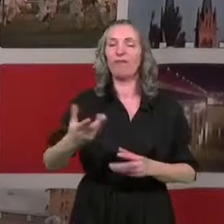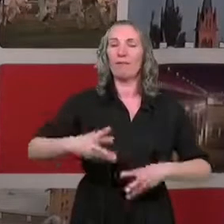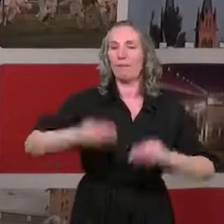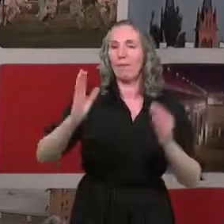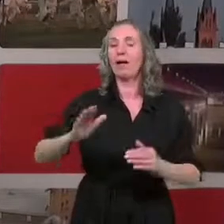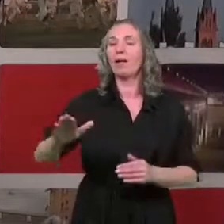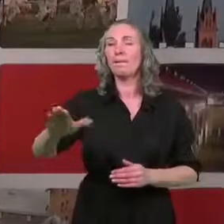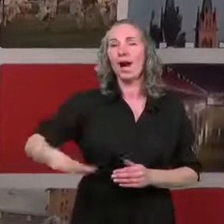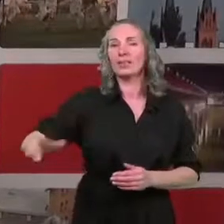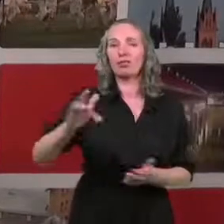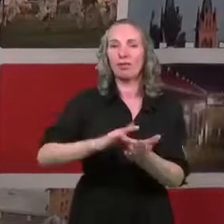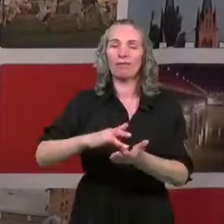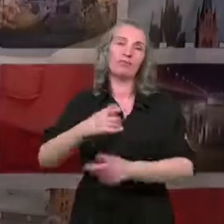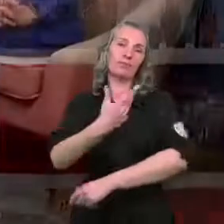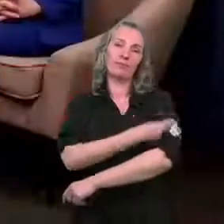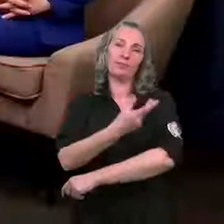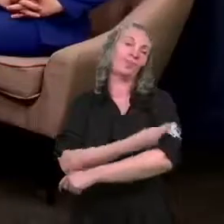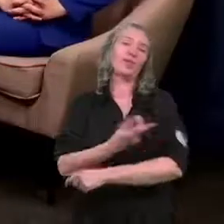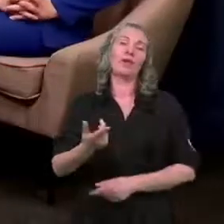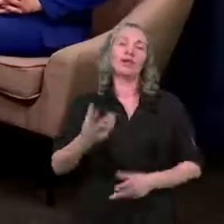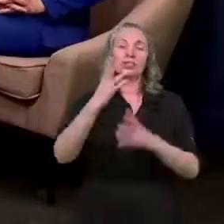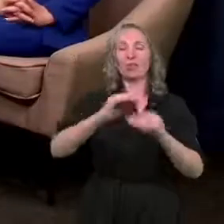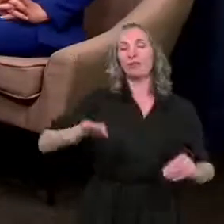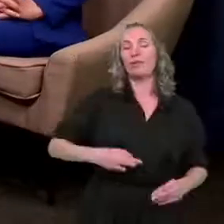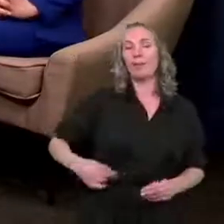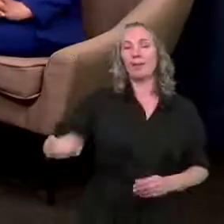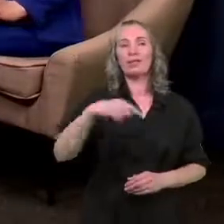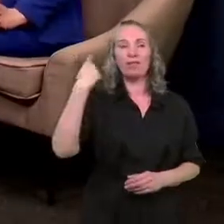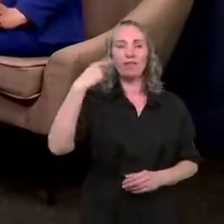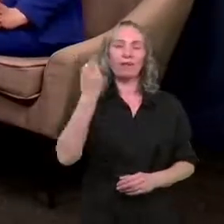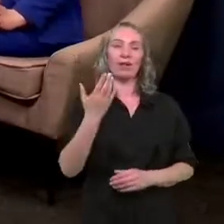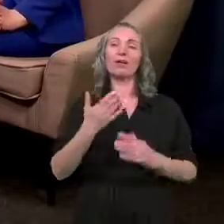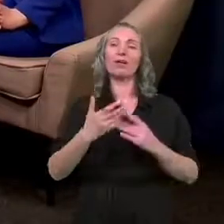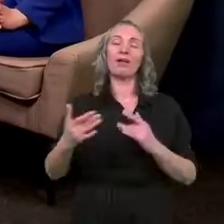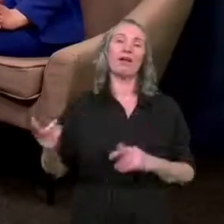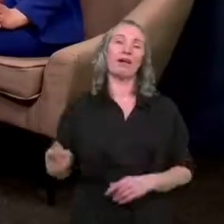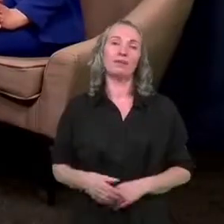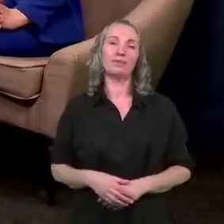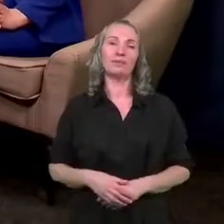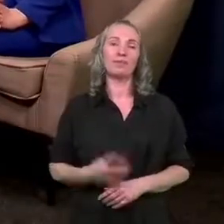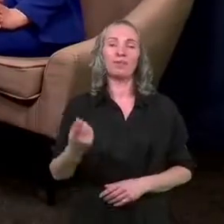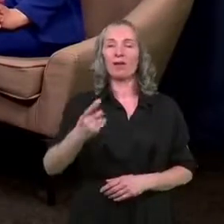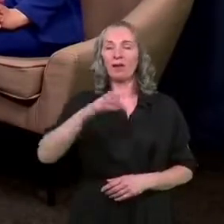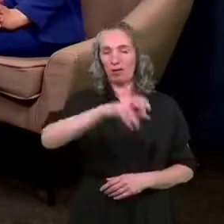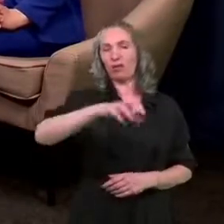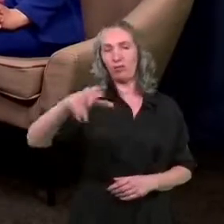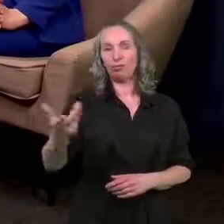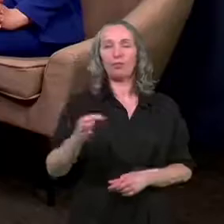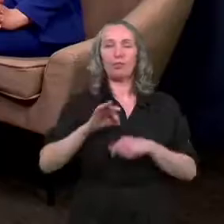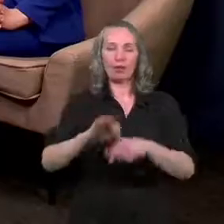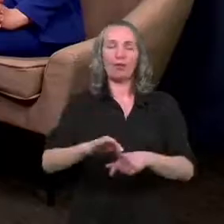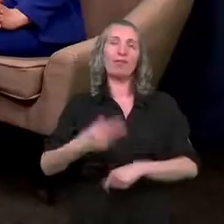masowy punkt szczepień. Szanowni Państwo, we Włocławku kilka podmiotów prowadzi